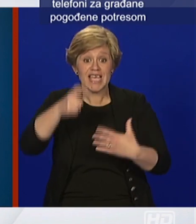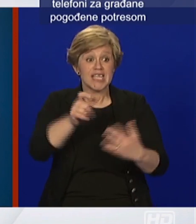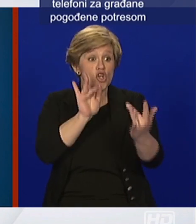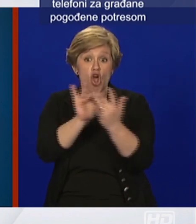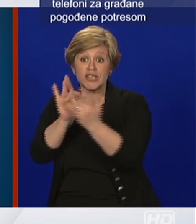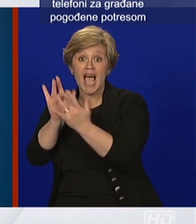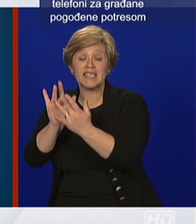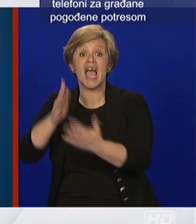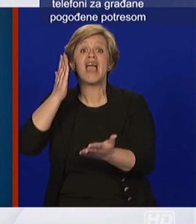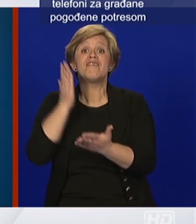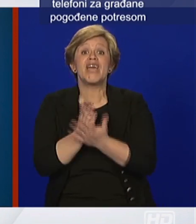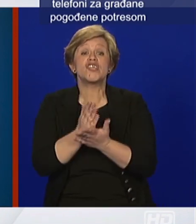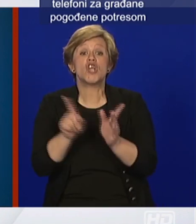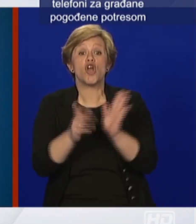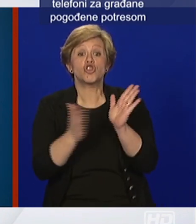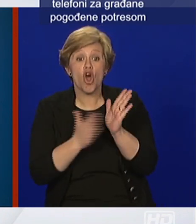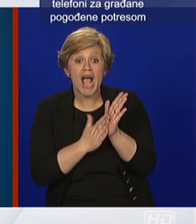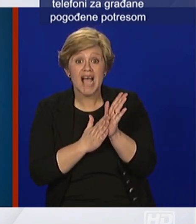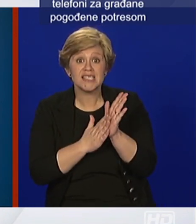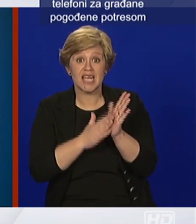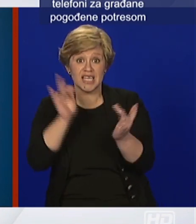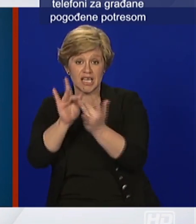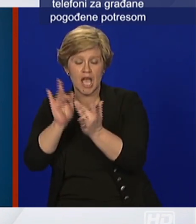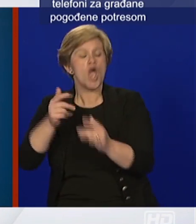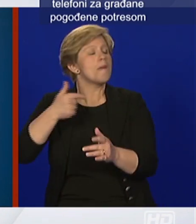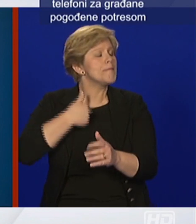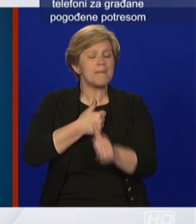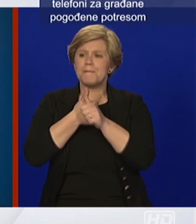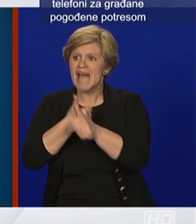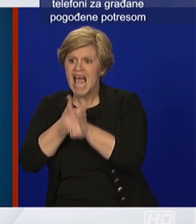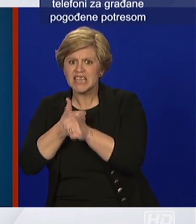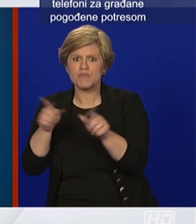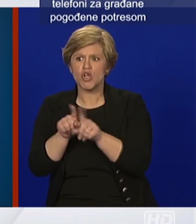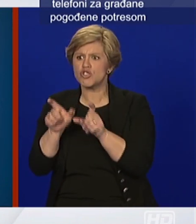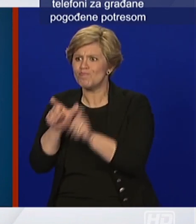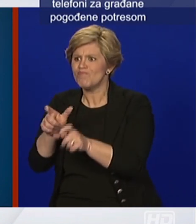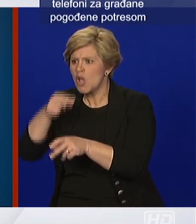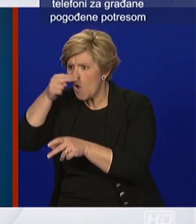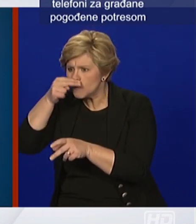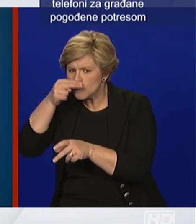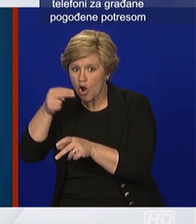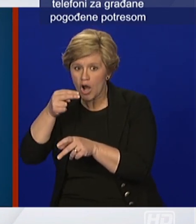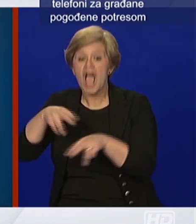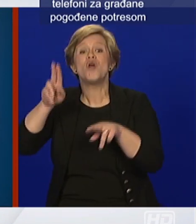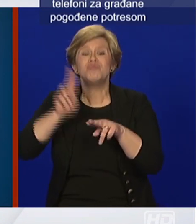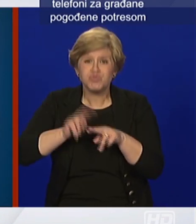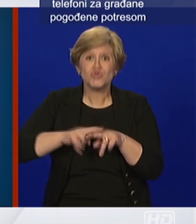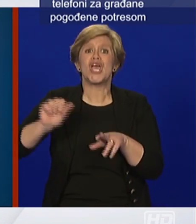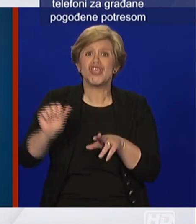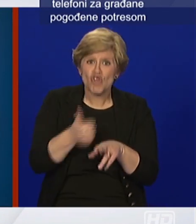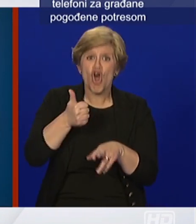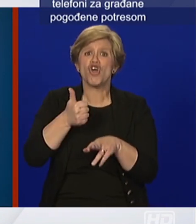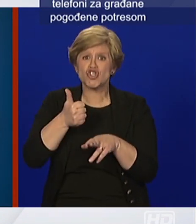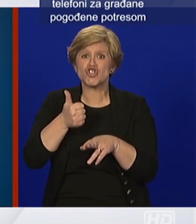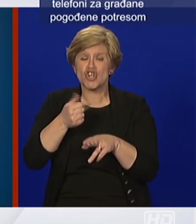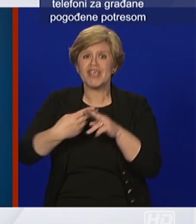bolesnika koje epidemiološki pratimo i aktivno epidemiološki nadziramo. Sigurno će slučajeva biti još. Od našem